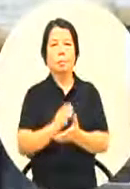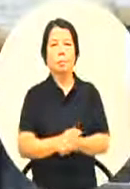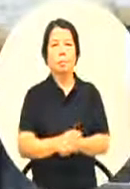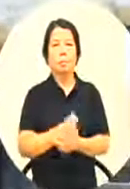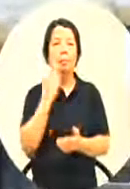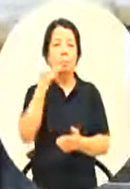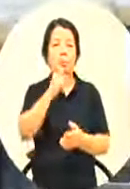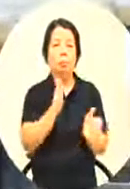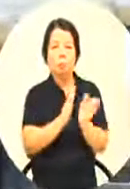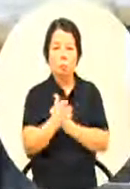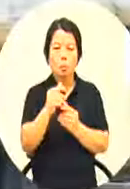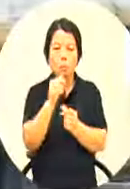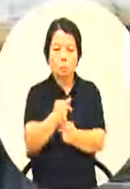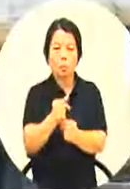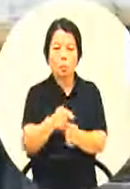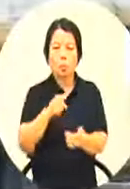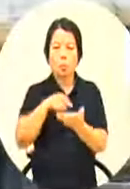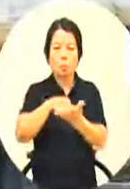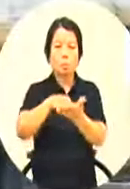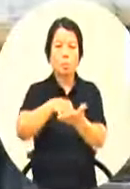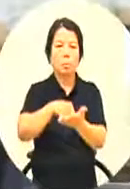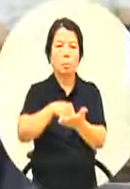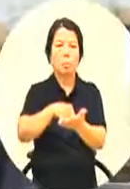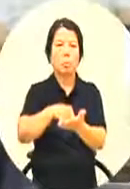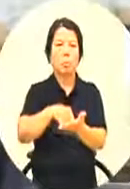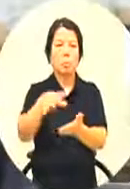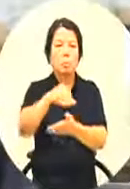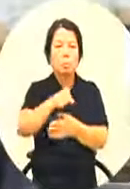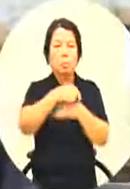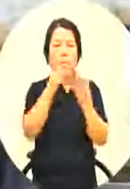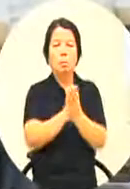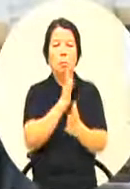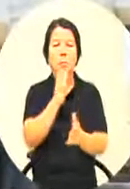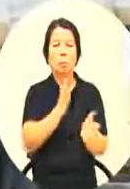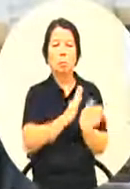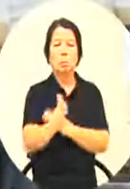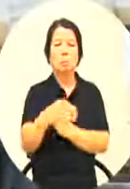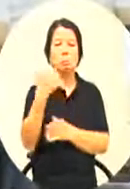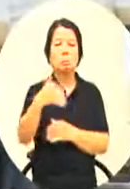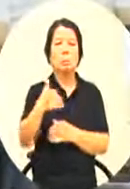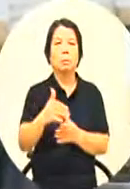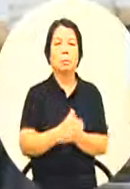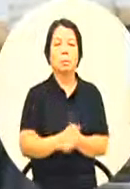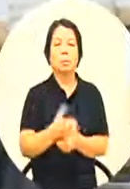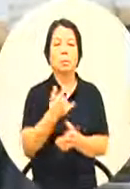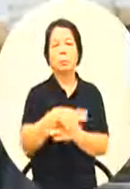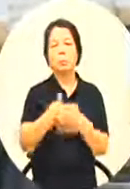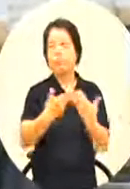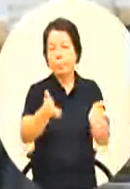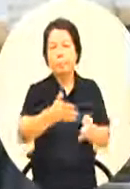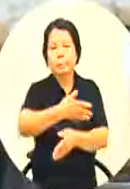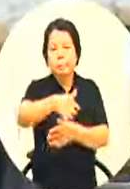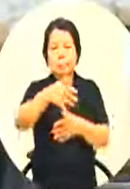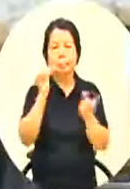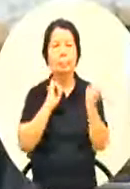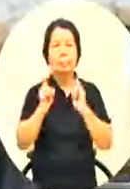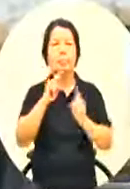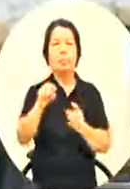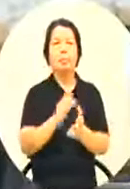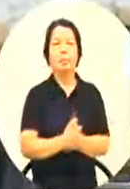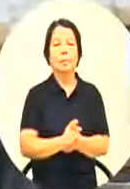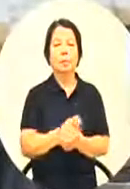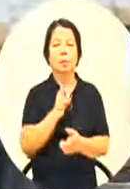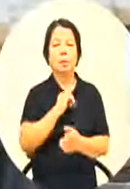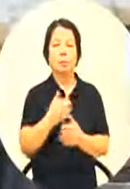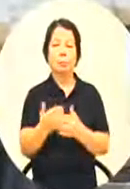觉得你准备好了就去争取如果你认为没准备好就顺其自然问自己问内心